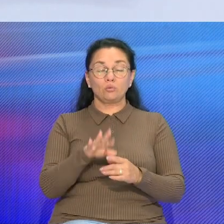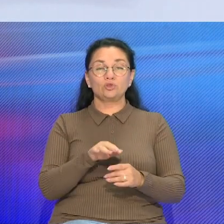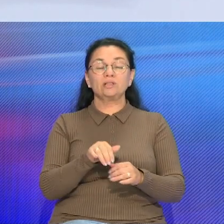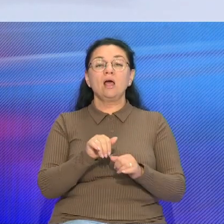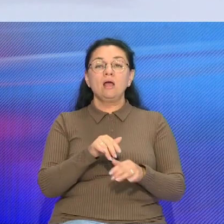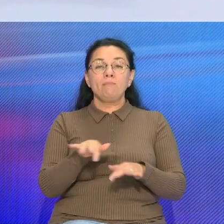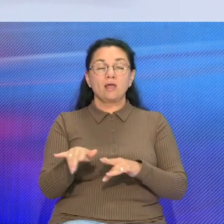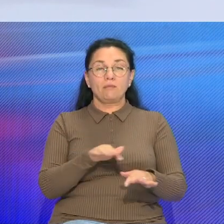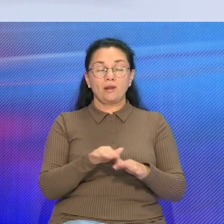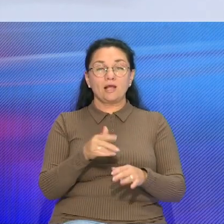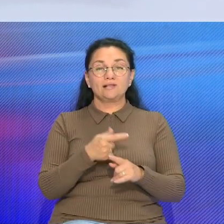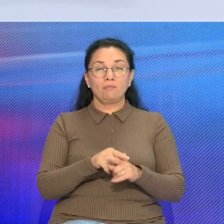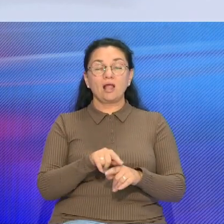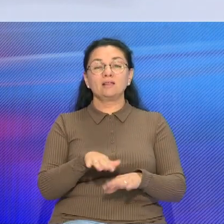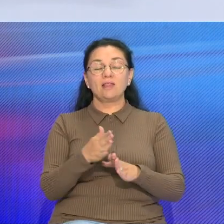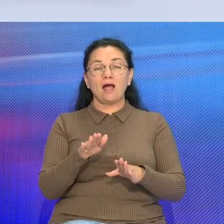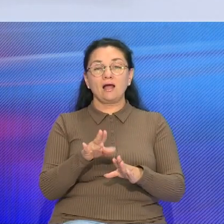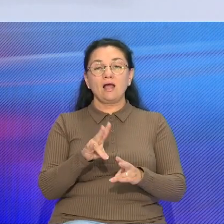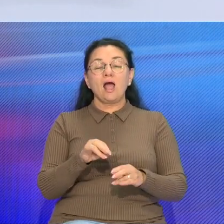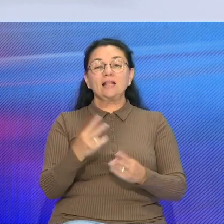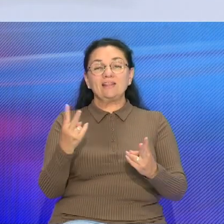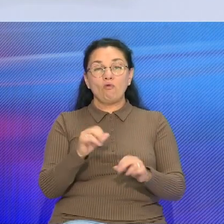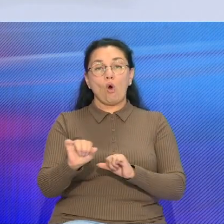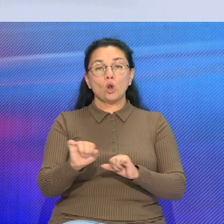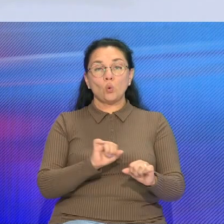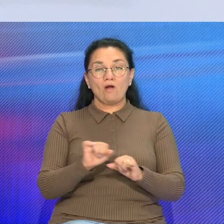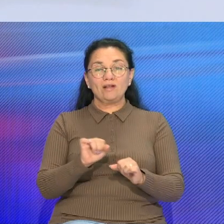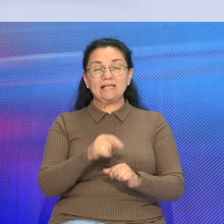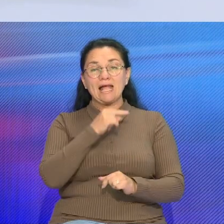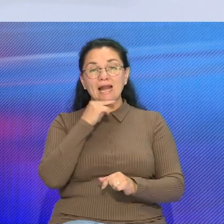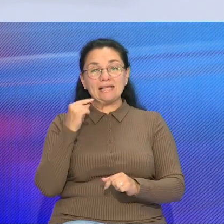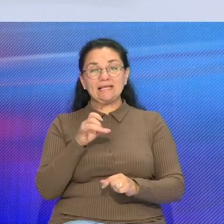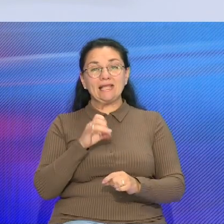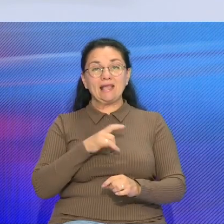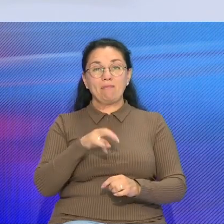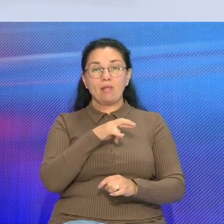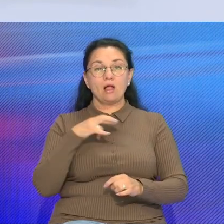общему знаменателю На фоне двух руководителей России и Беларуси